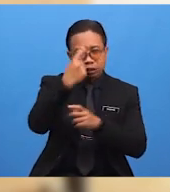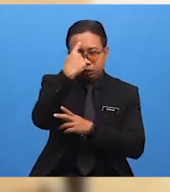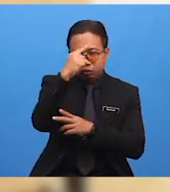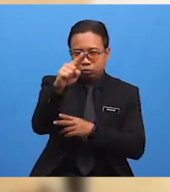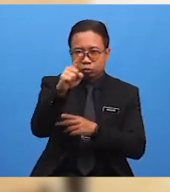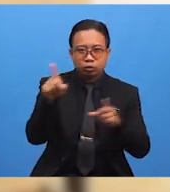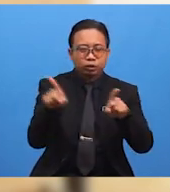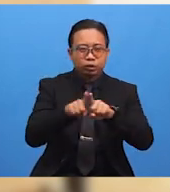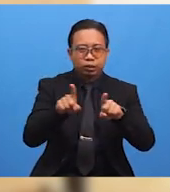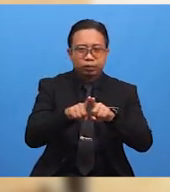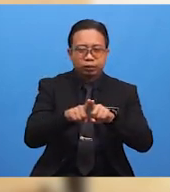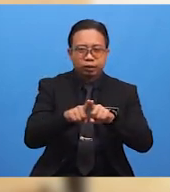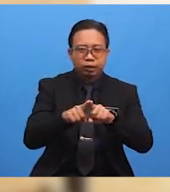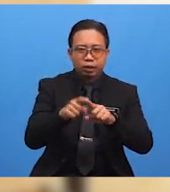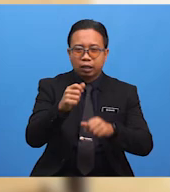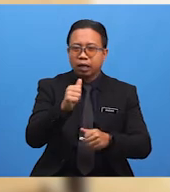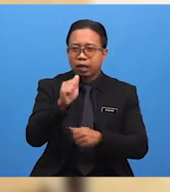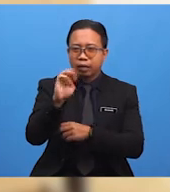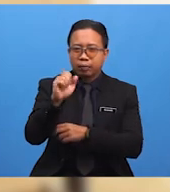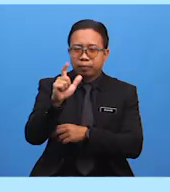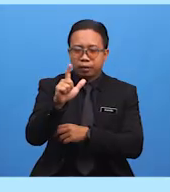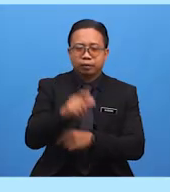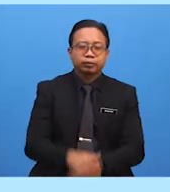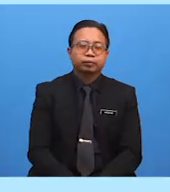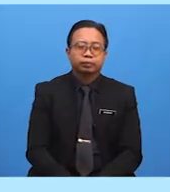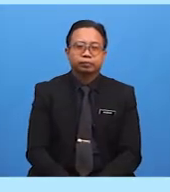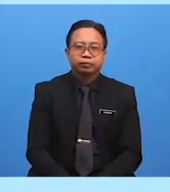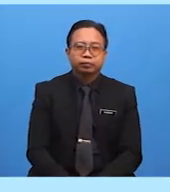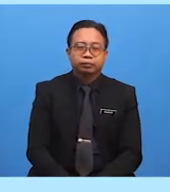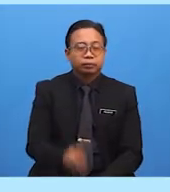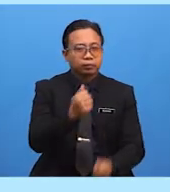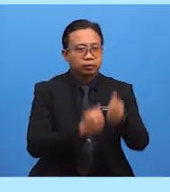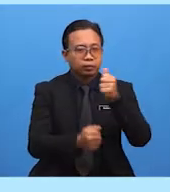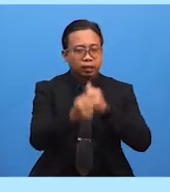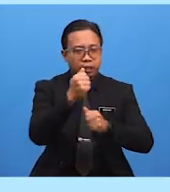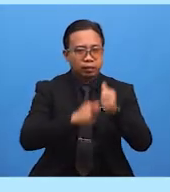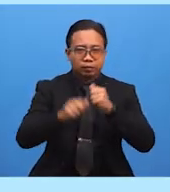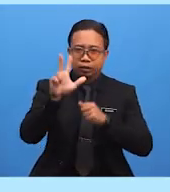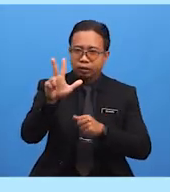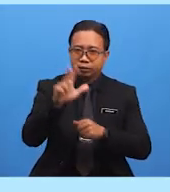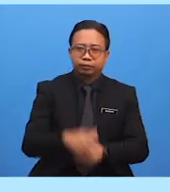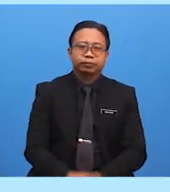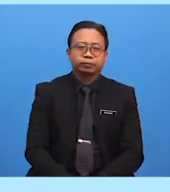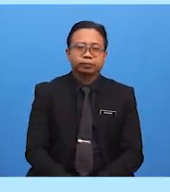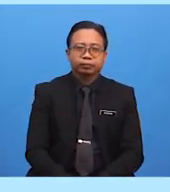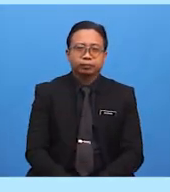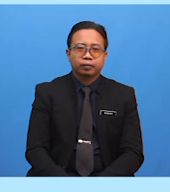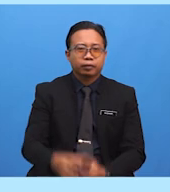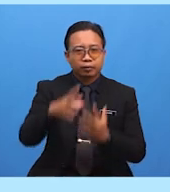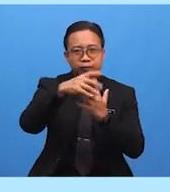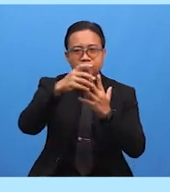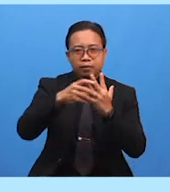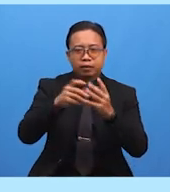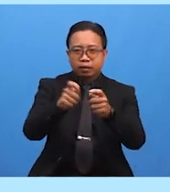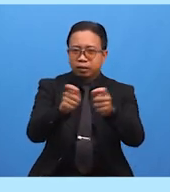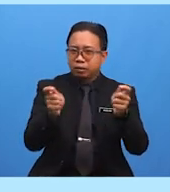sama-sama Mengamalkannya Adab ketiga ialah Memilih